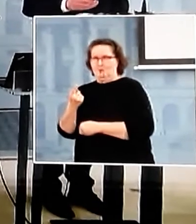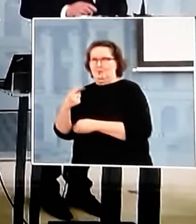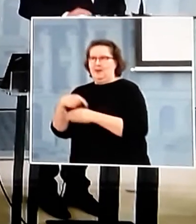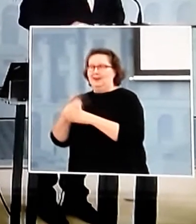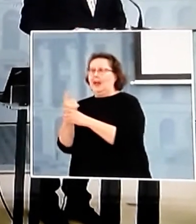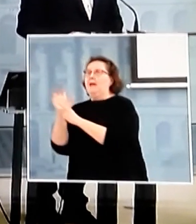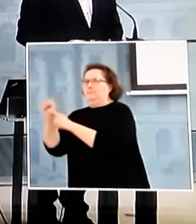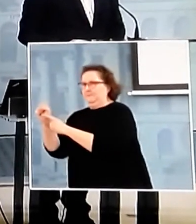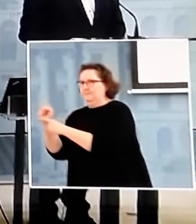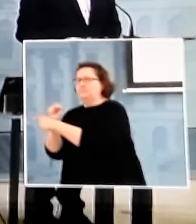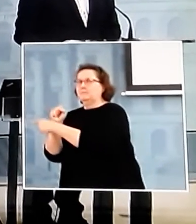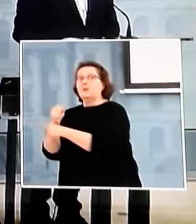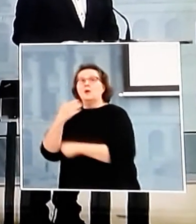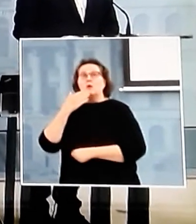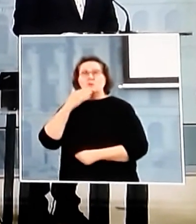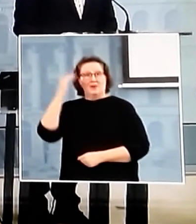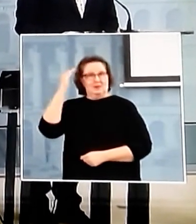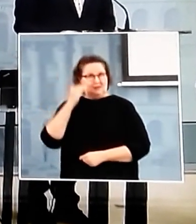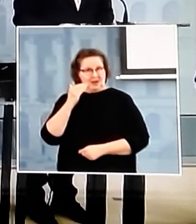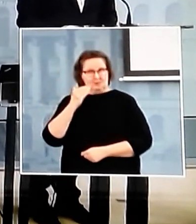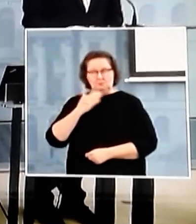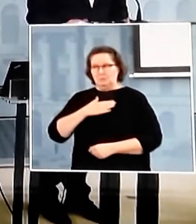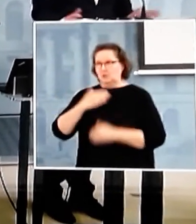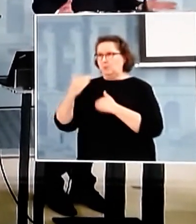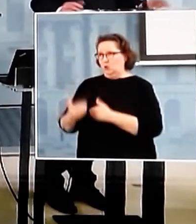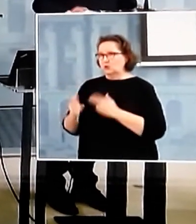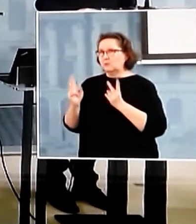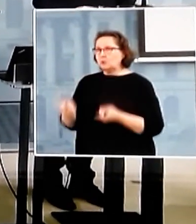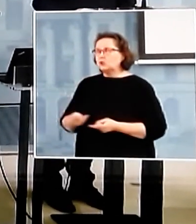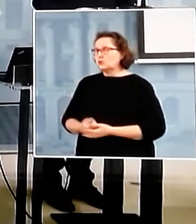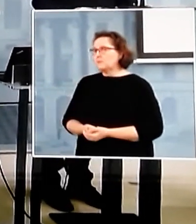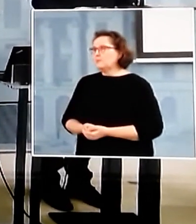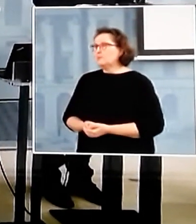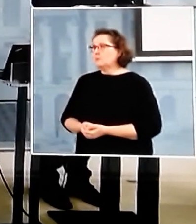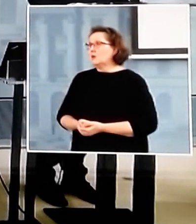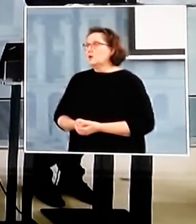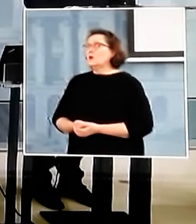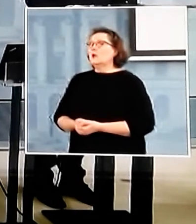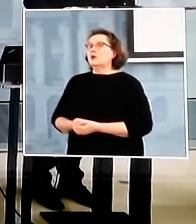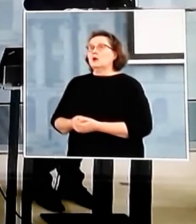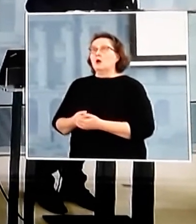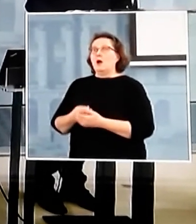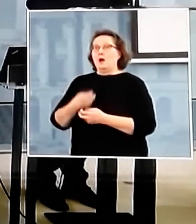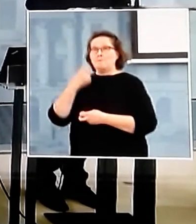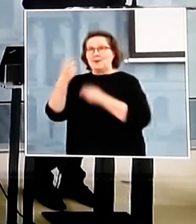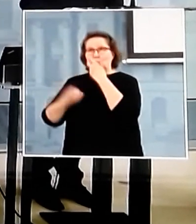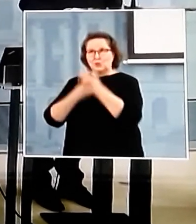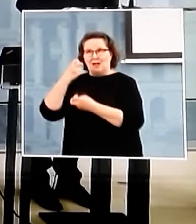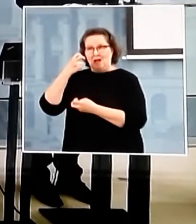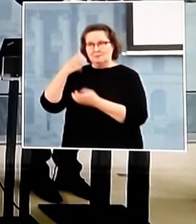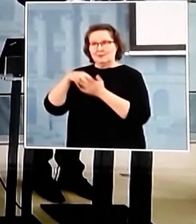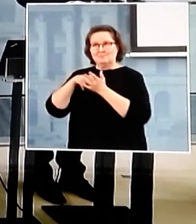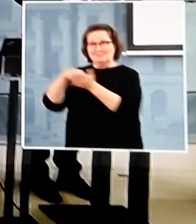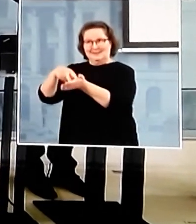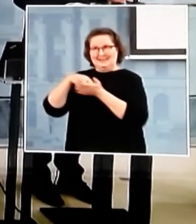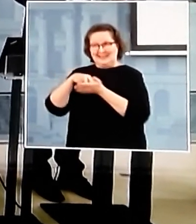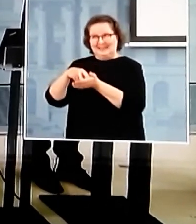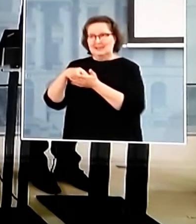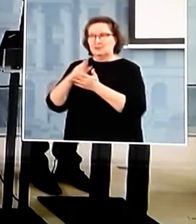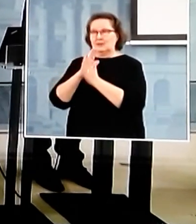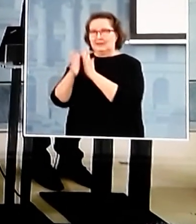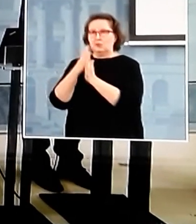Kiitos, Julta. Minun puolessani todella kinnunnat matkustajaa ja henkilöliikenne Suomeen keskeytetään.